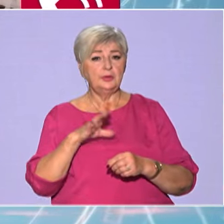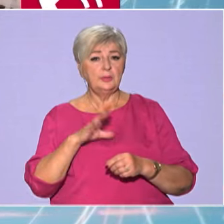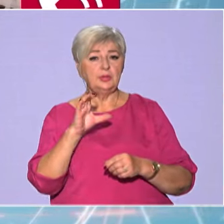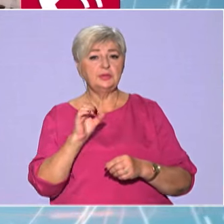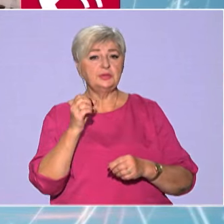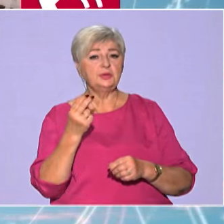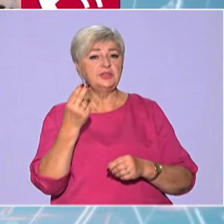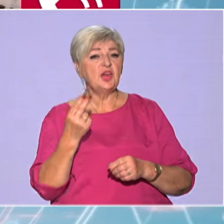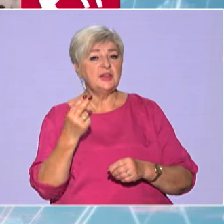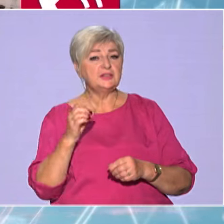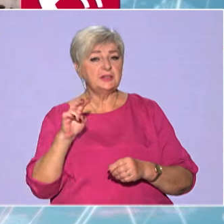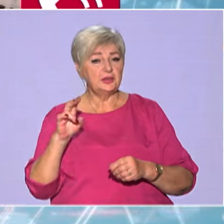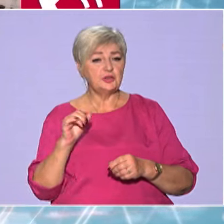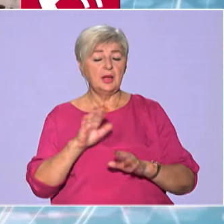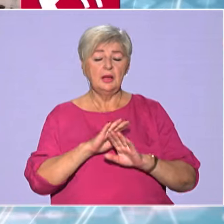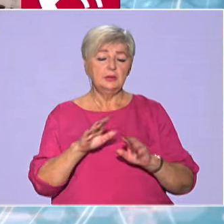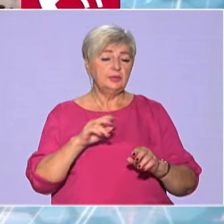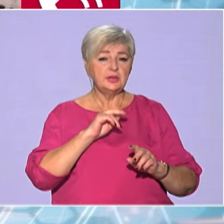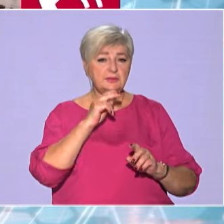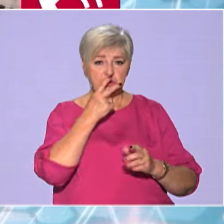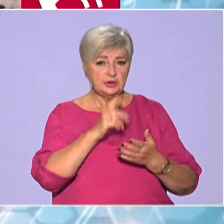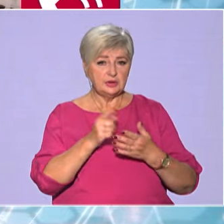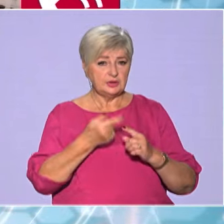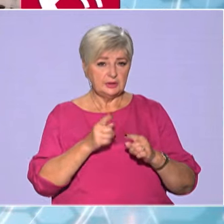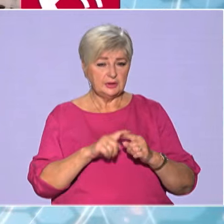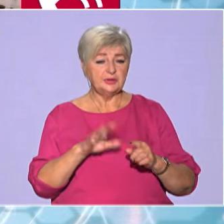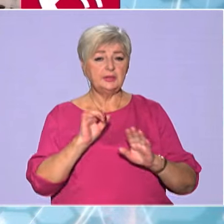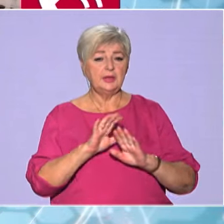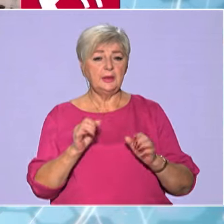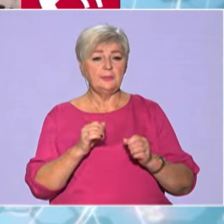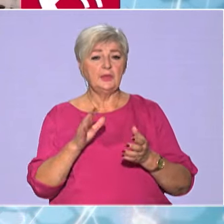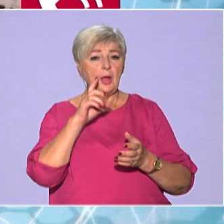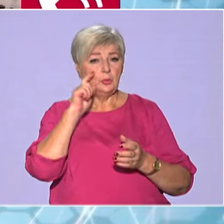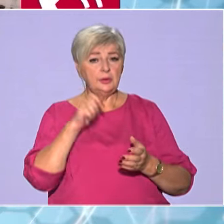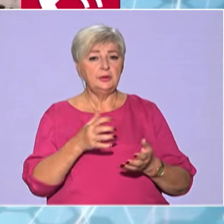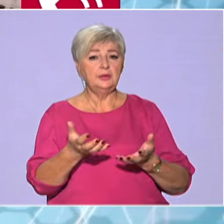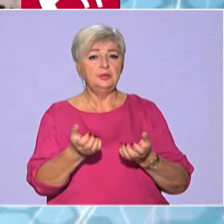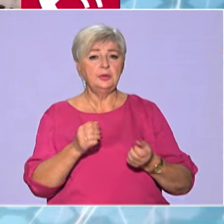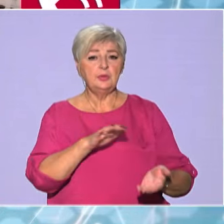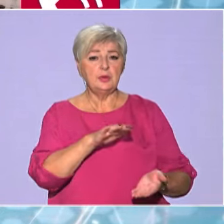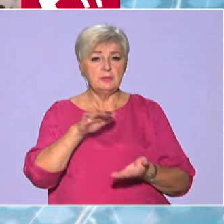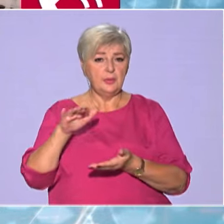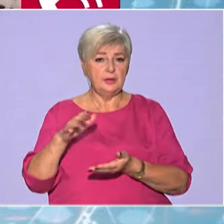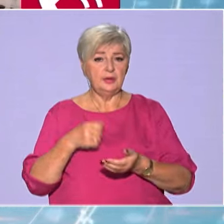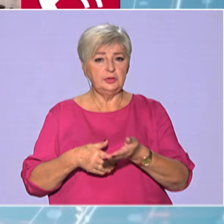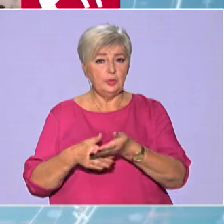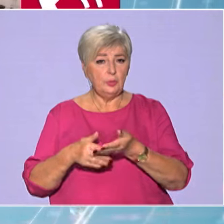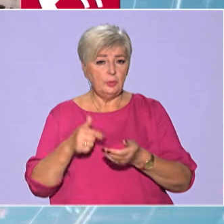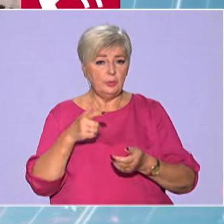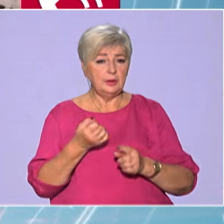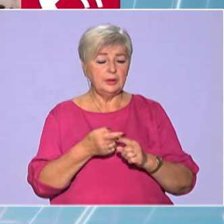соціалістична партія, але, незважаючи на це, Україна отримала великий пакет військової допомоги, який дозволив